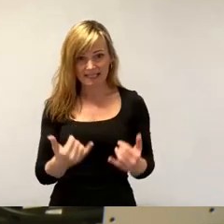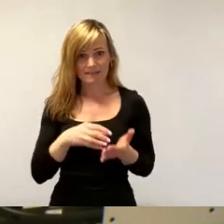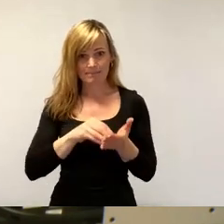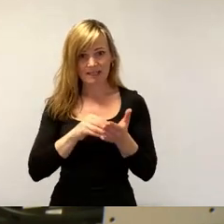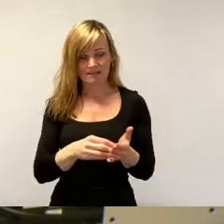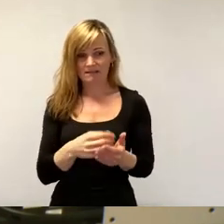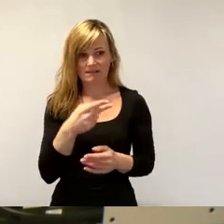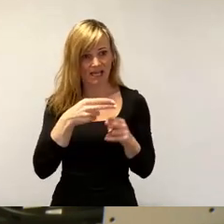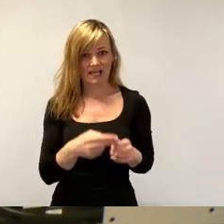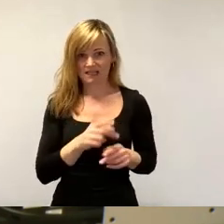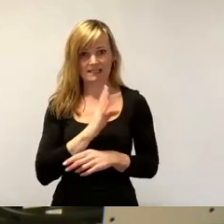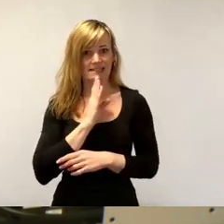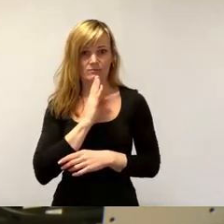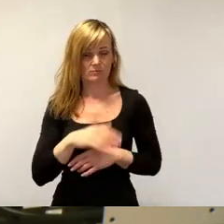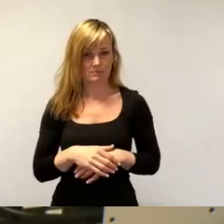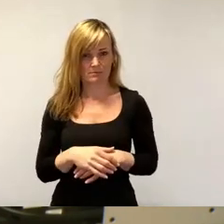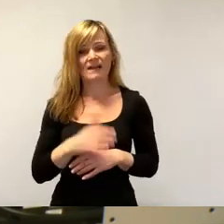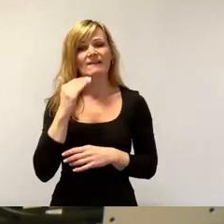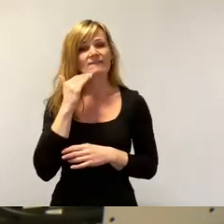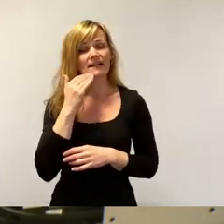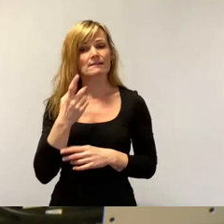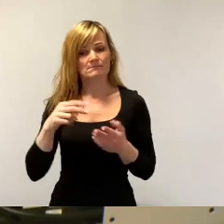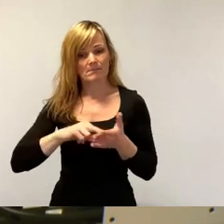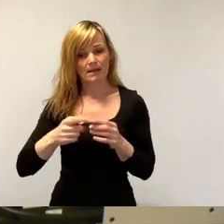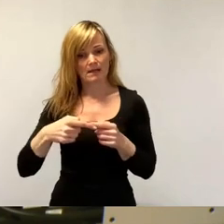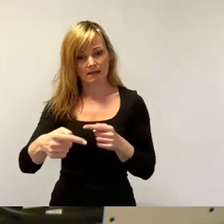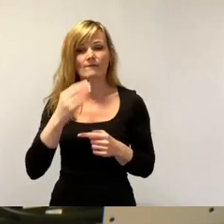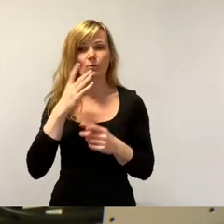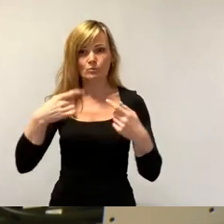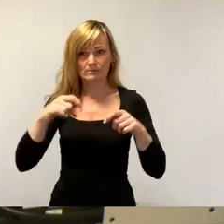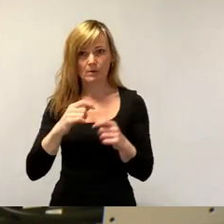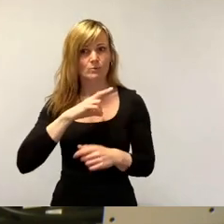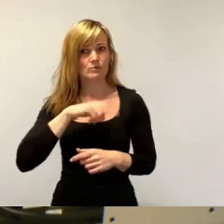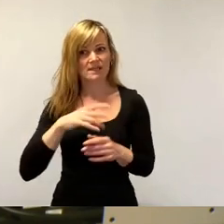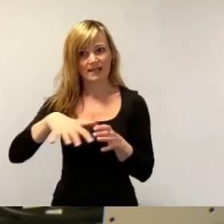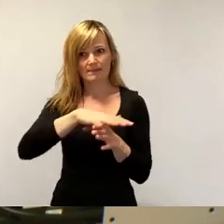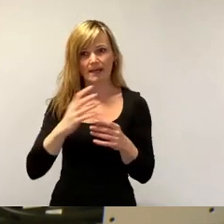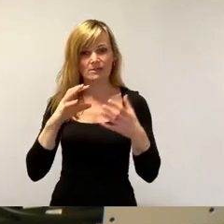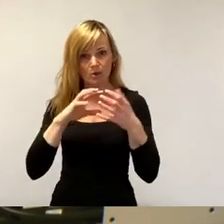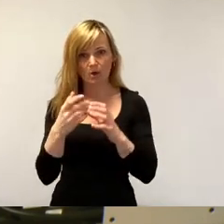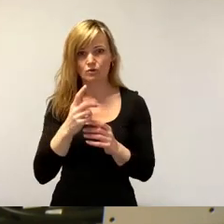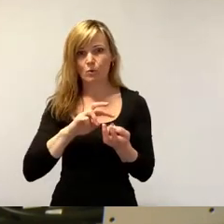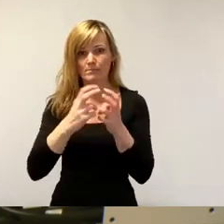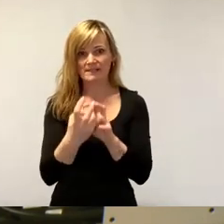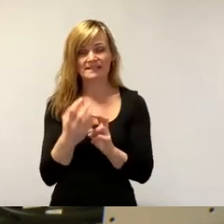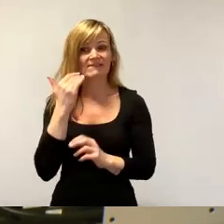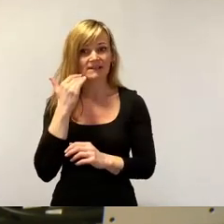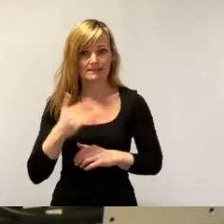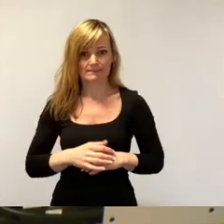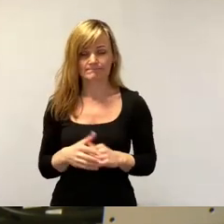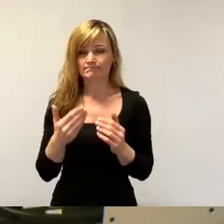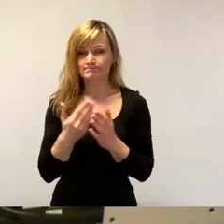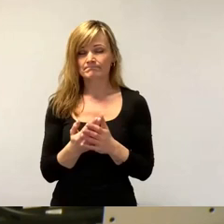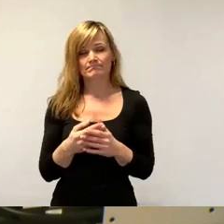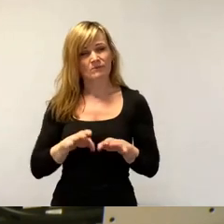Wann wird der geplante Wohnungsbau im sozialen Bereich in Klotsche umgesetzt? Das sind existenzielle Sorgen